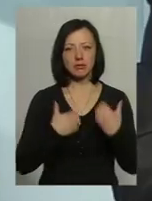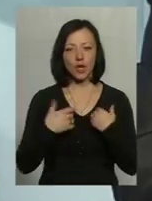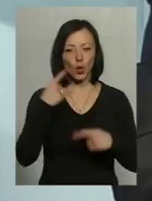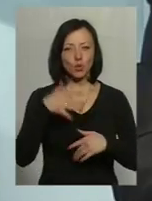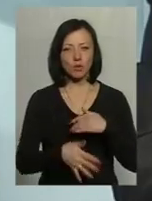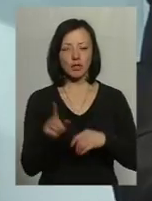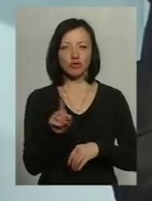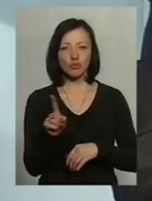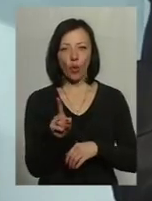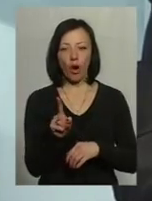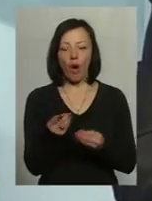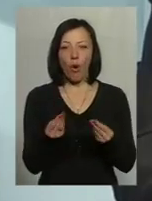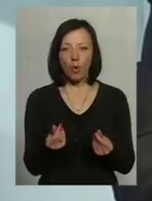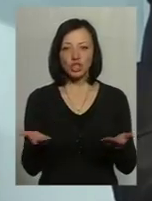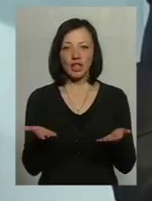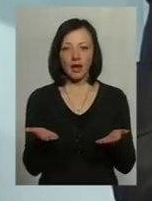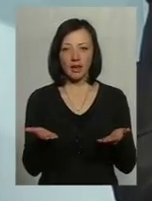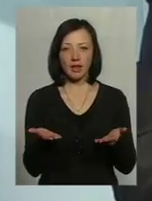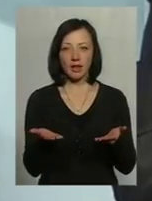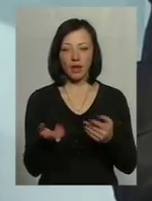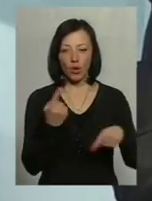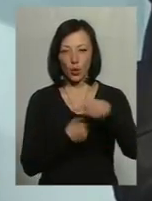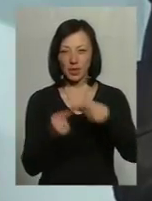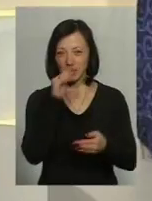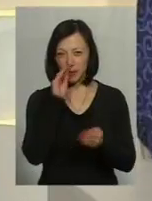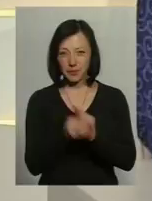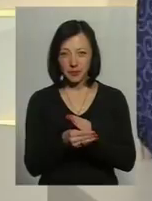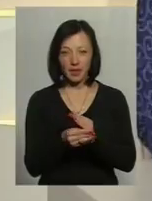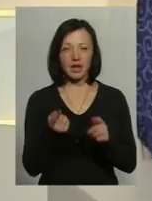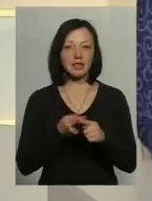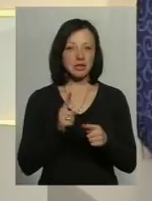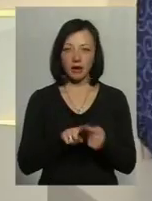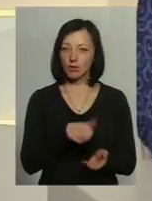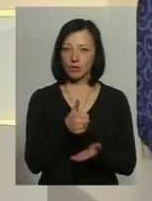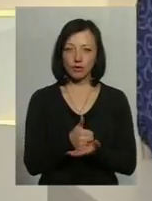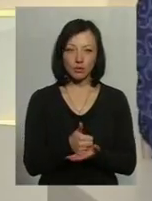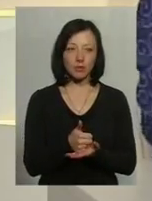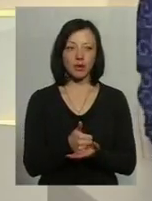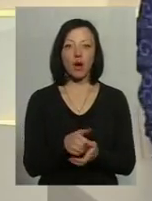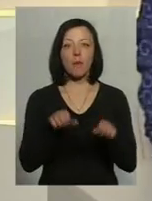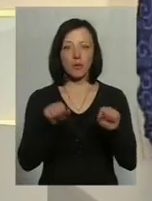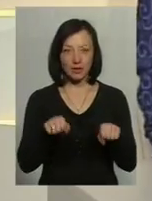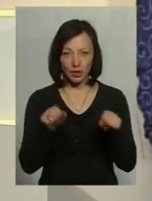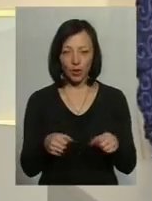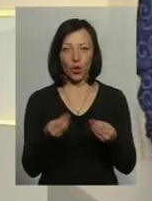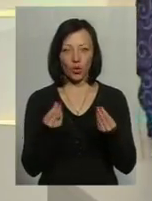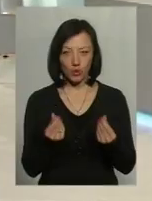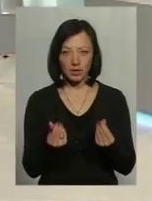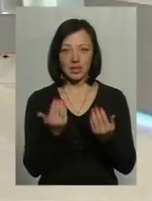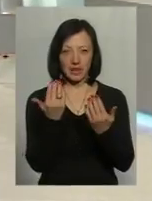розуміти, що ті кошти, які крутяться в тіні, це, в основному, місцевий бюджет. Це